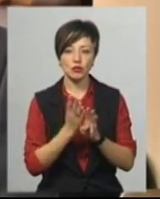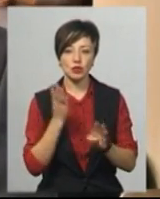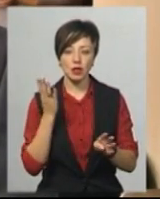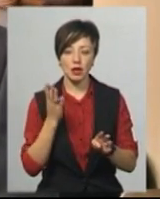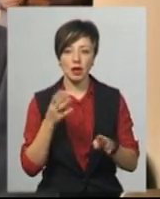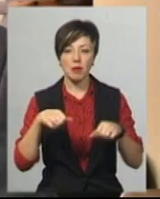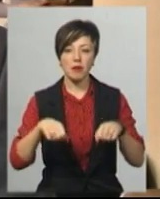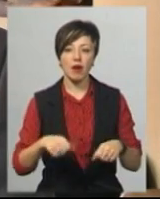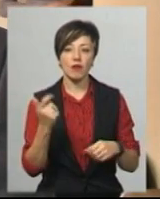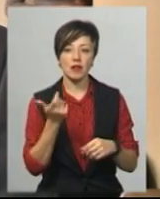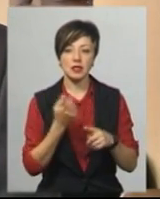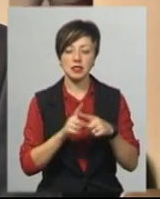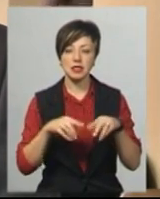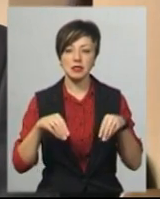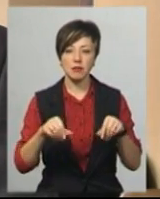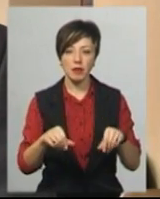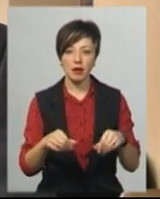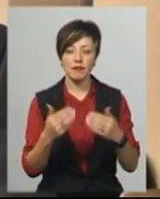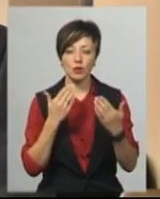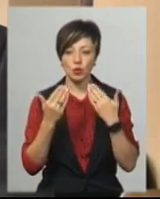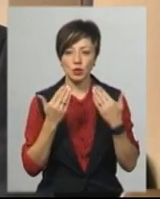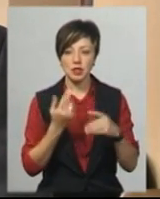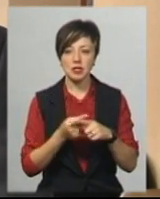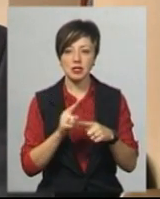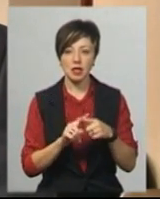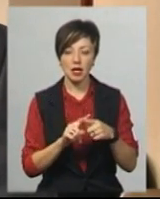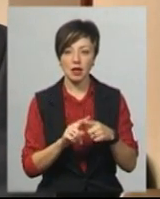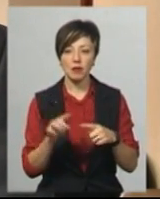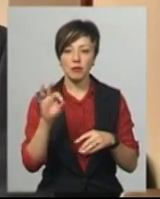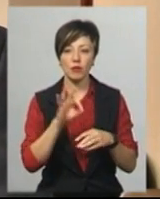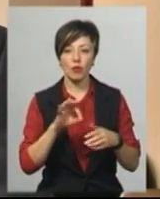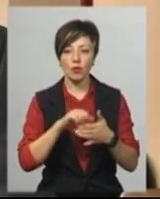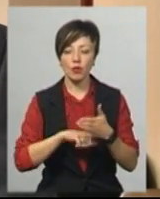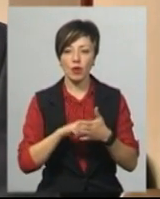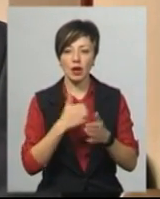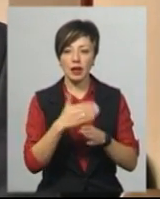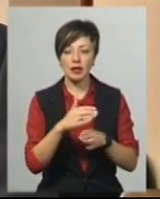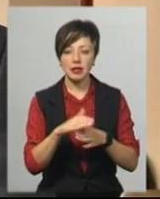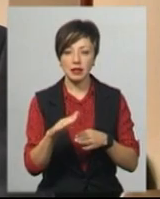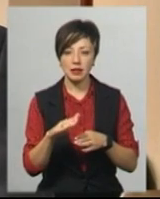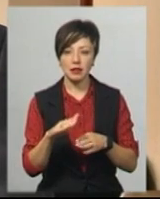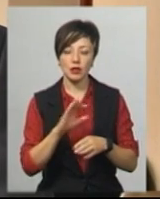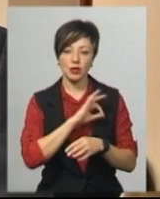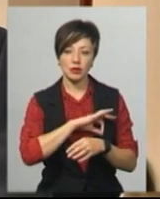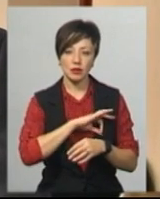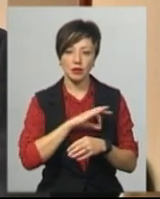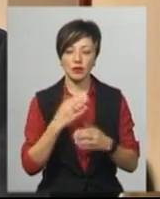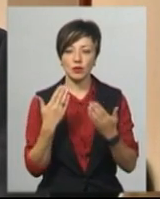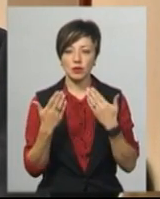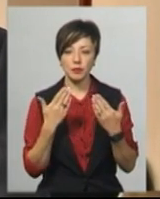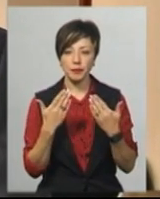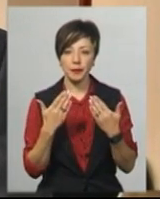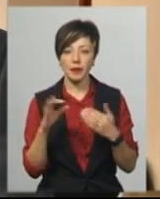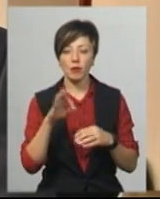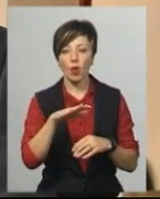правовласності, це земельні правовідносини, це відносини з приводу кредитних правовідносин, це відносини